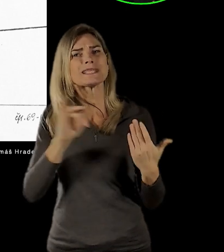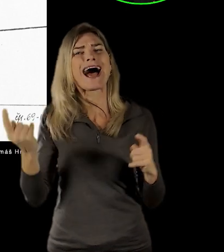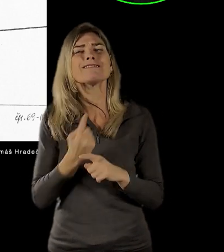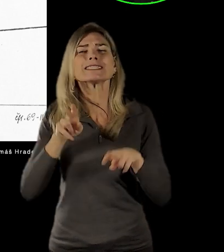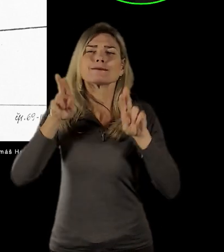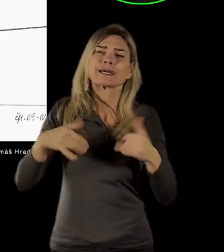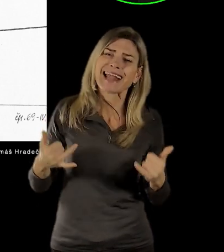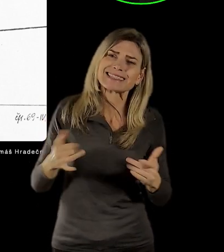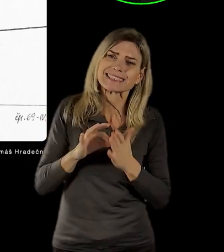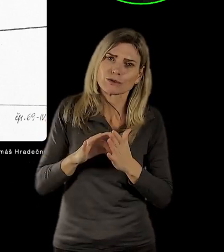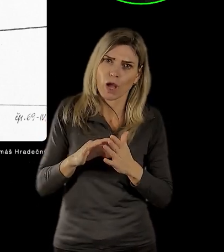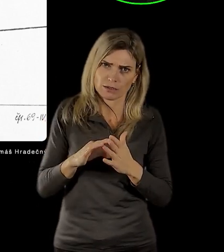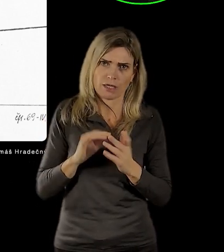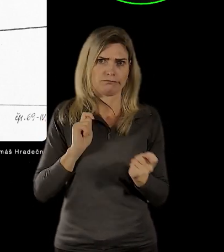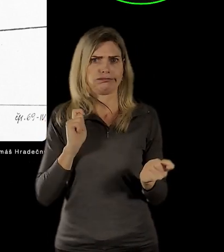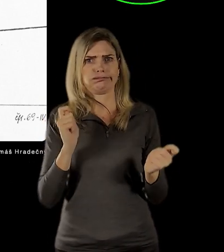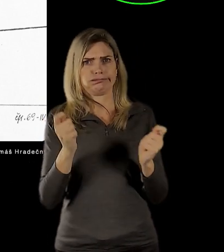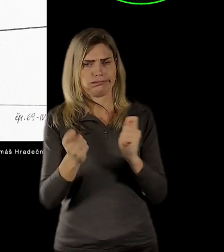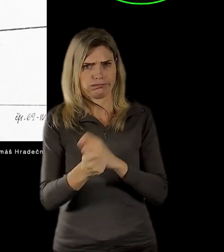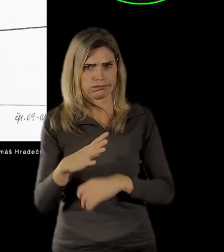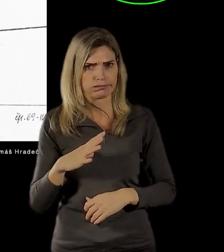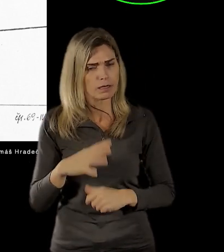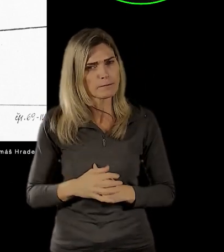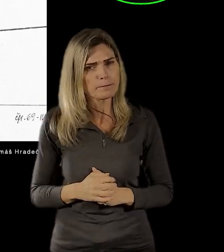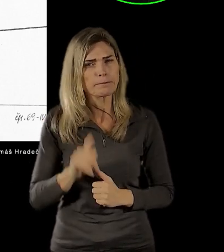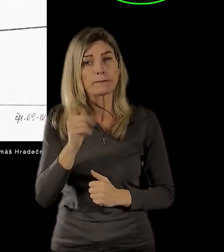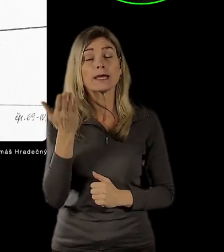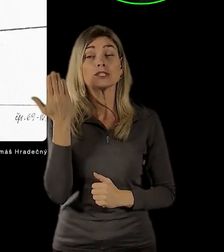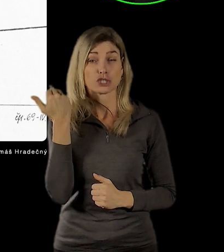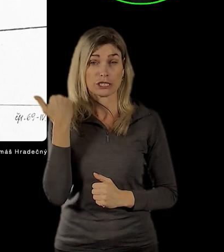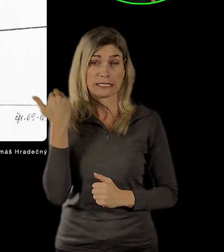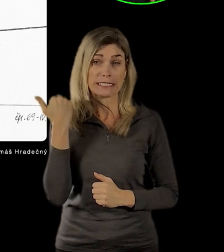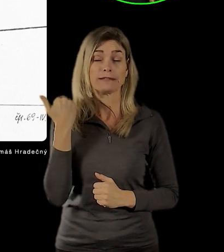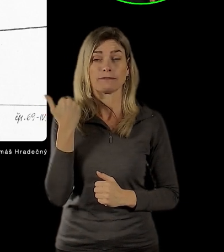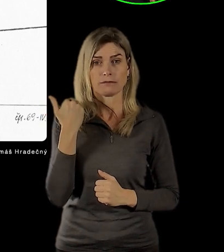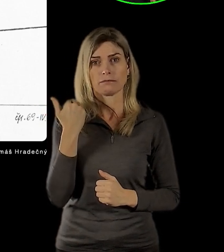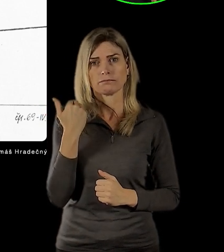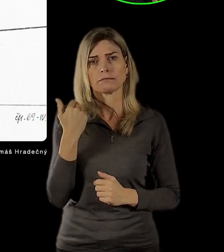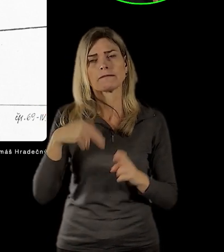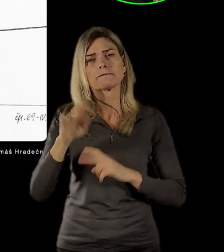Tehdy bylo obvyklé, nebo v takovém,